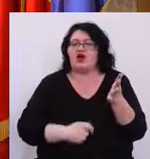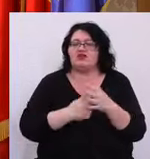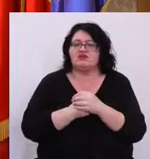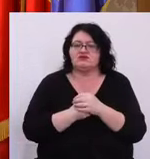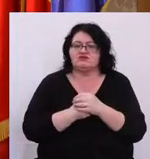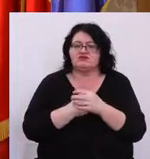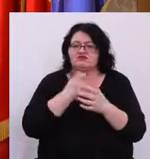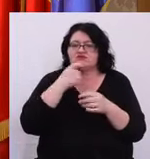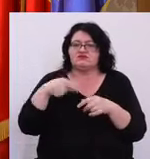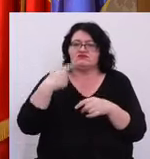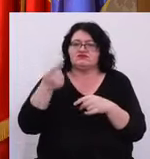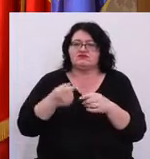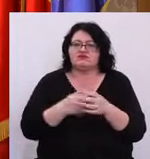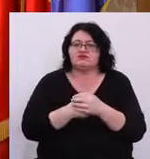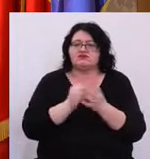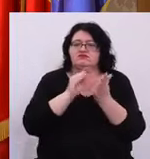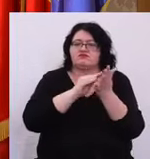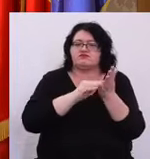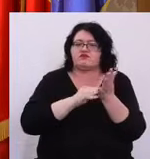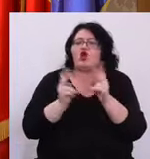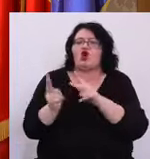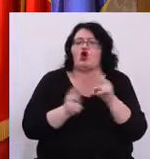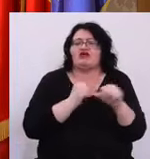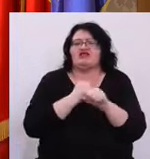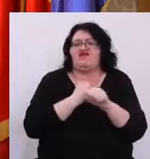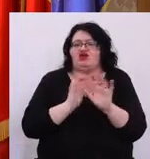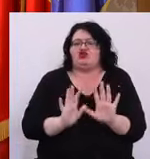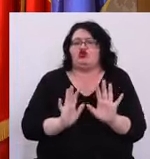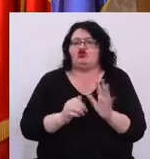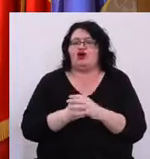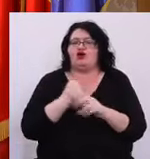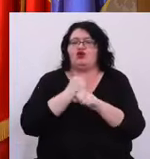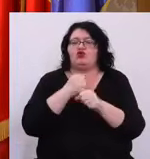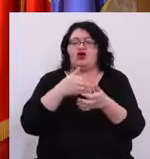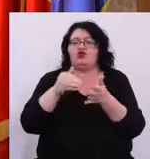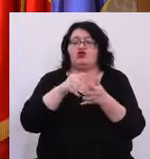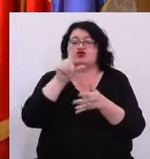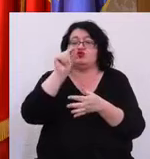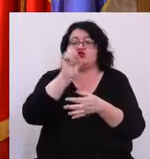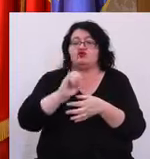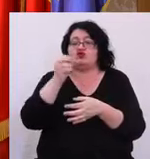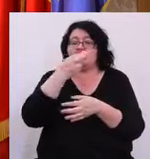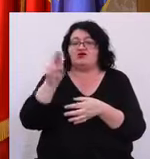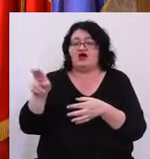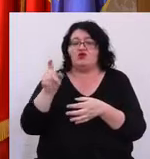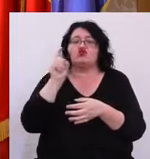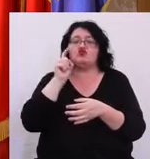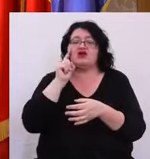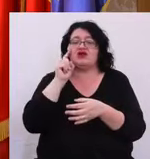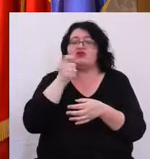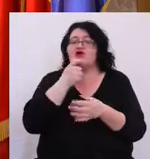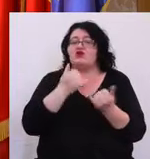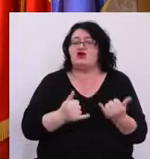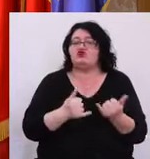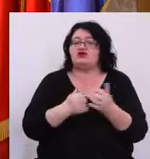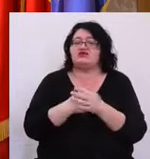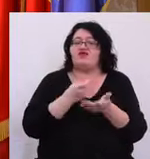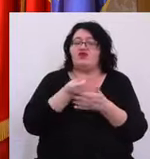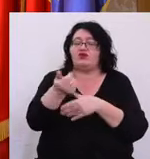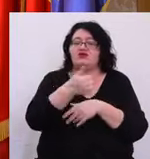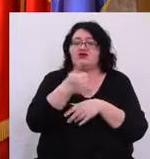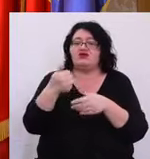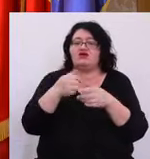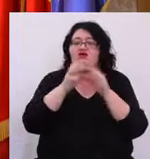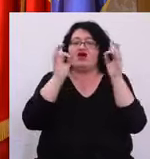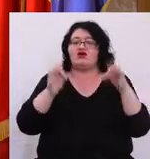la anul Deci dacă o lucrare costă 20 milioane de euro și credem că anul acesta vom plăti